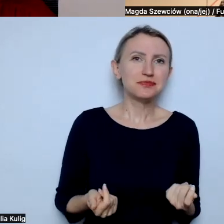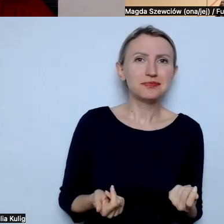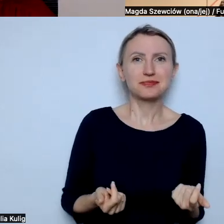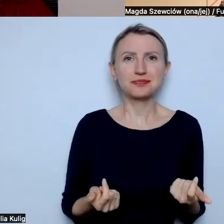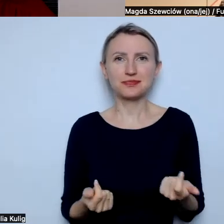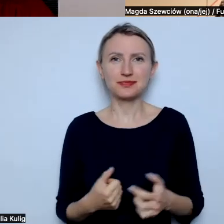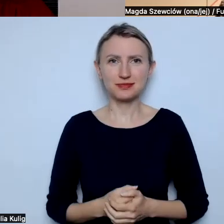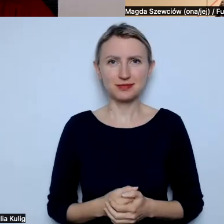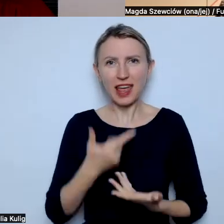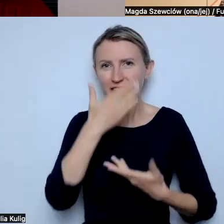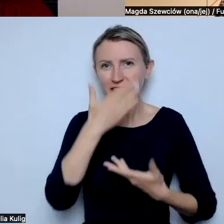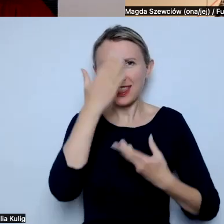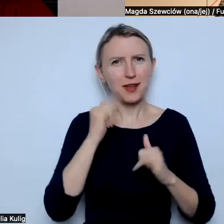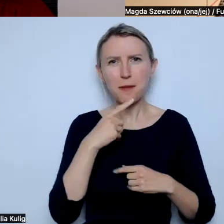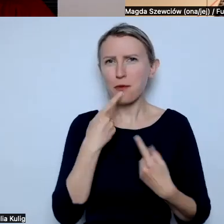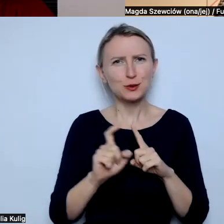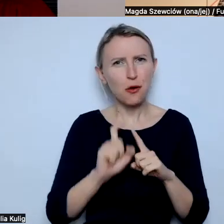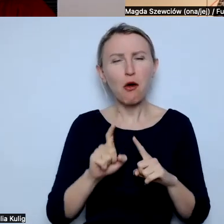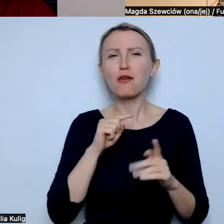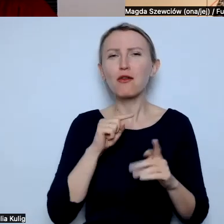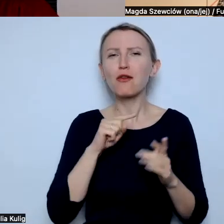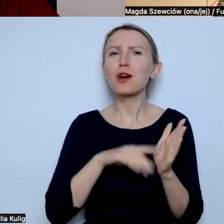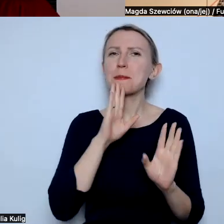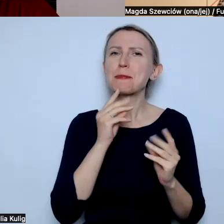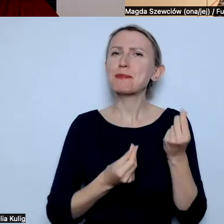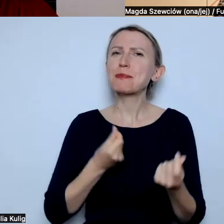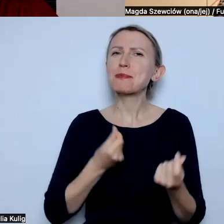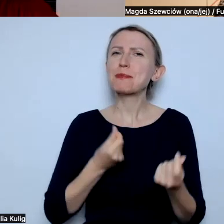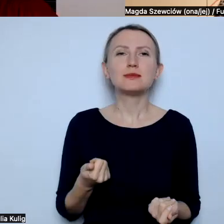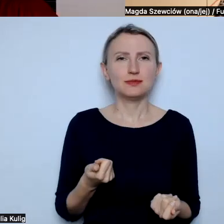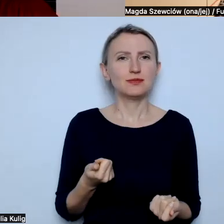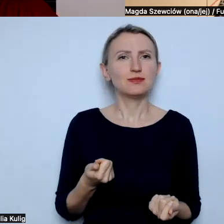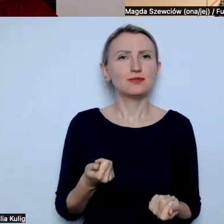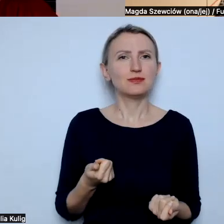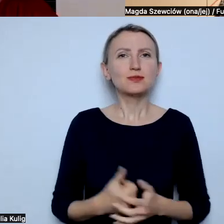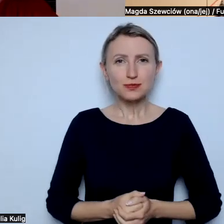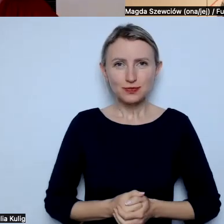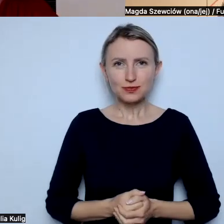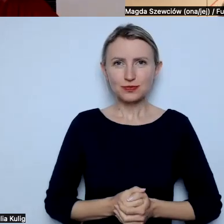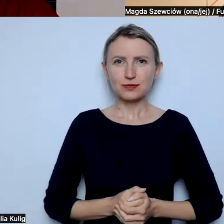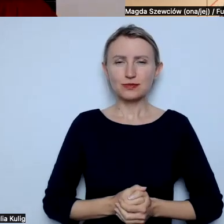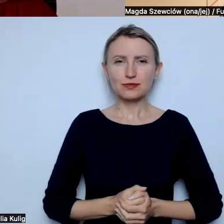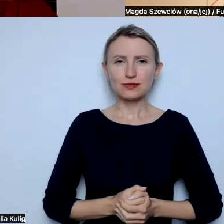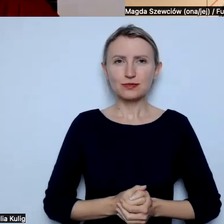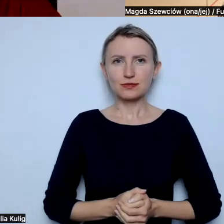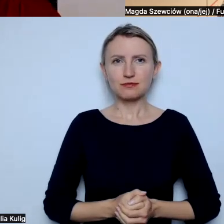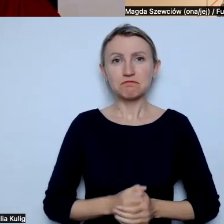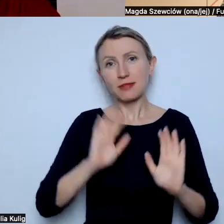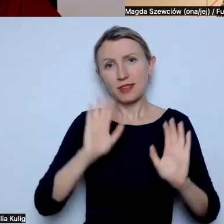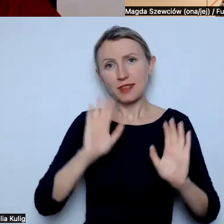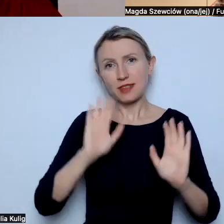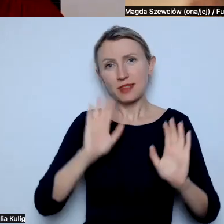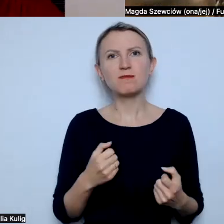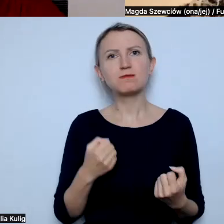nie wiem jakiego słowa użyć, ale takie, no niech będzie, przemocowe